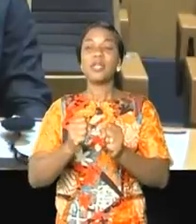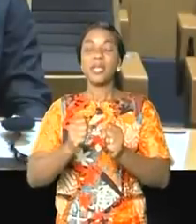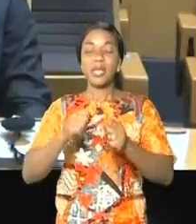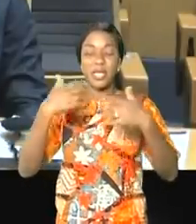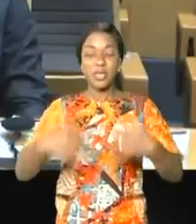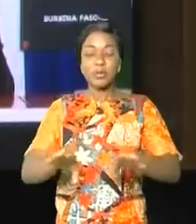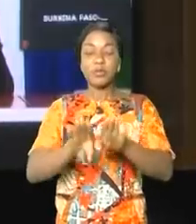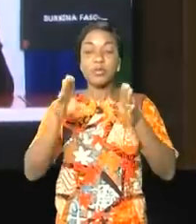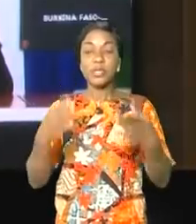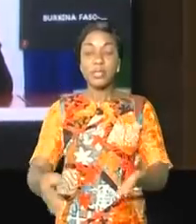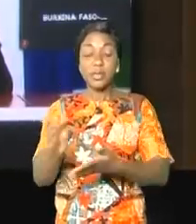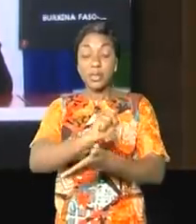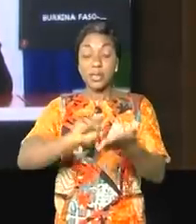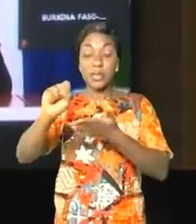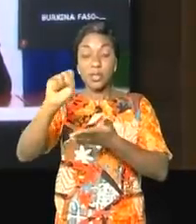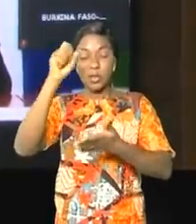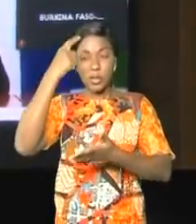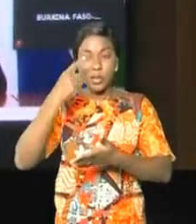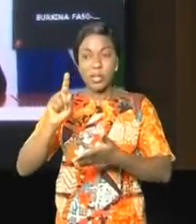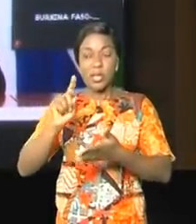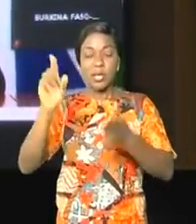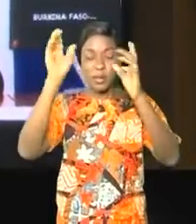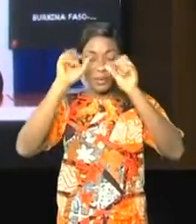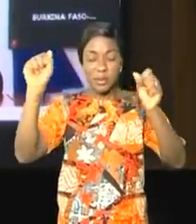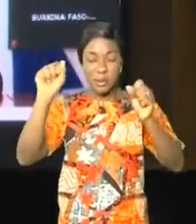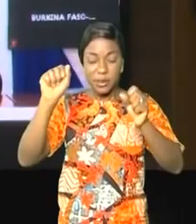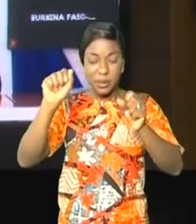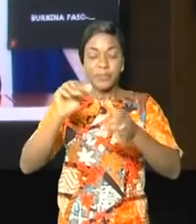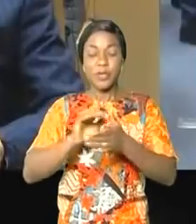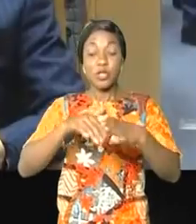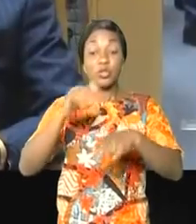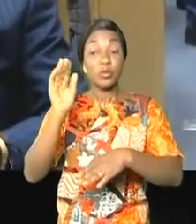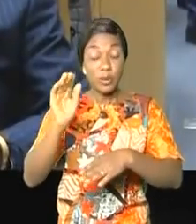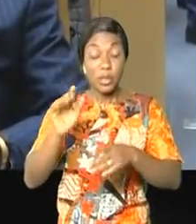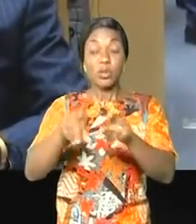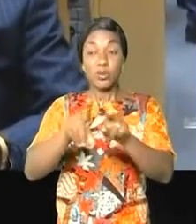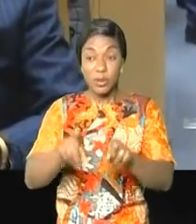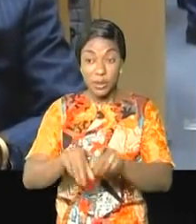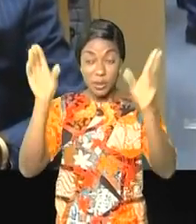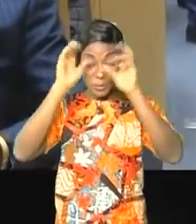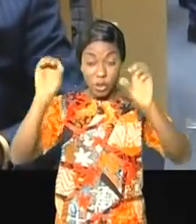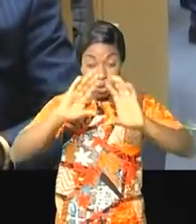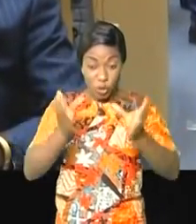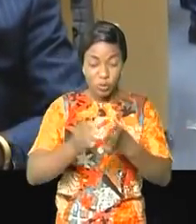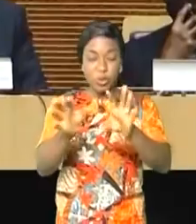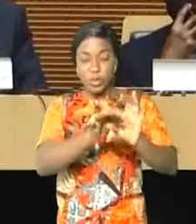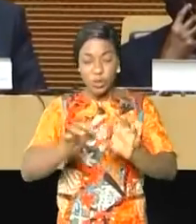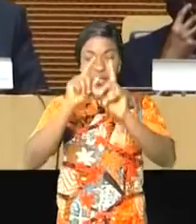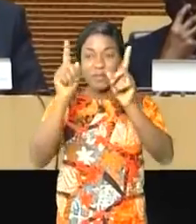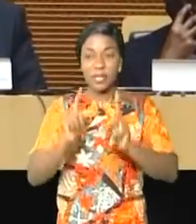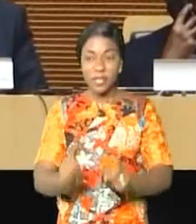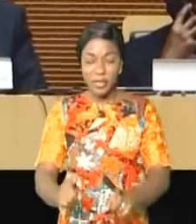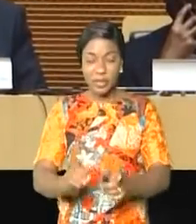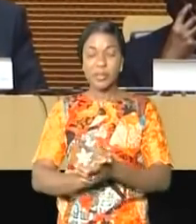de la session a connu les allocutions du président sortant, Cyril Matamela Ramaphosa, et celle du président de la commission de l'Union africaine,